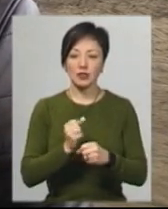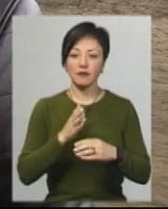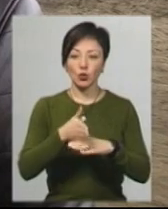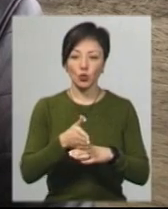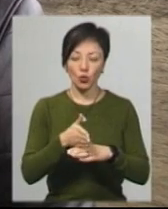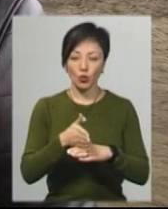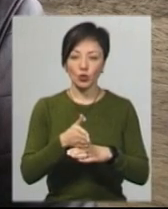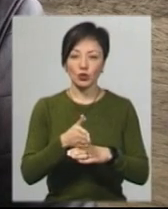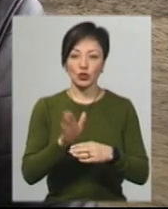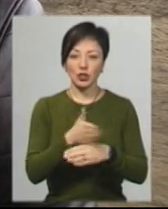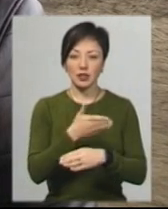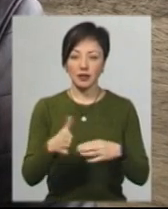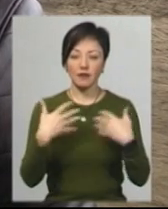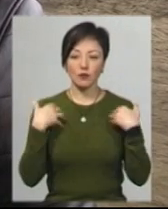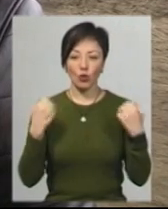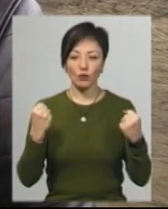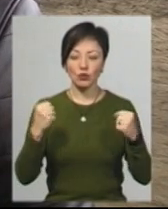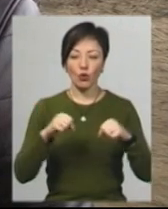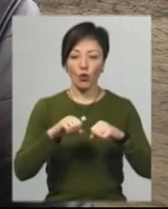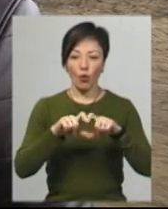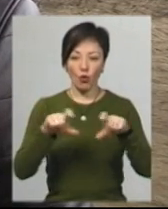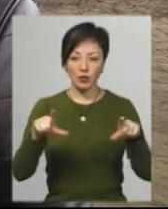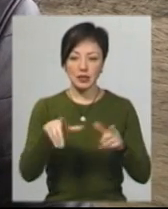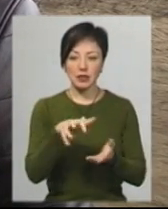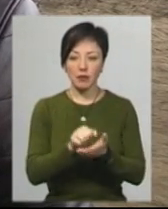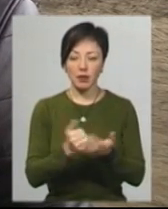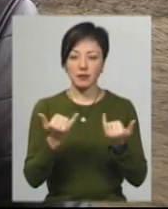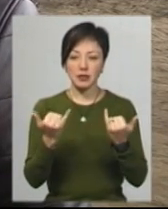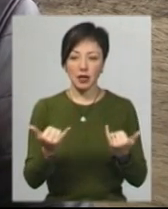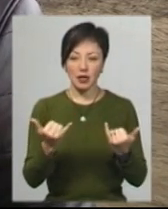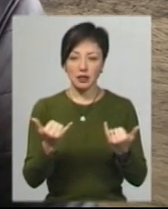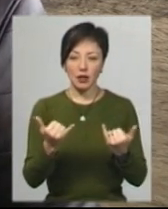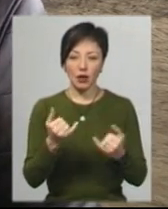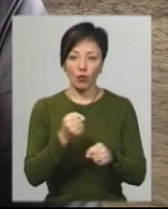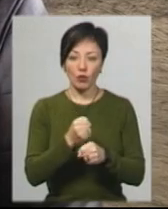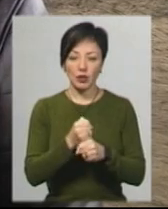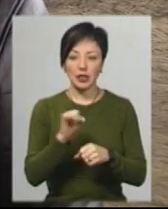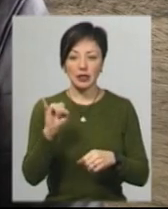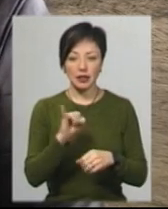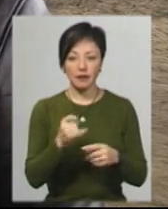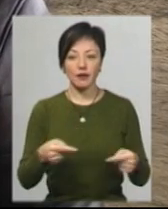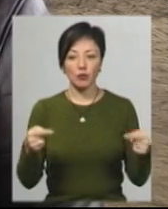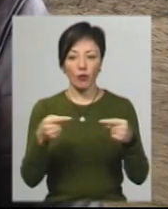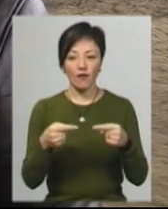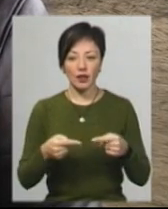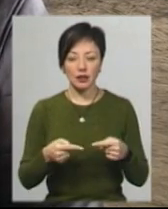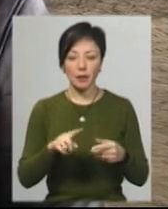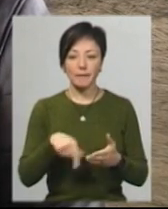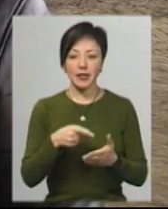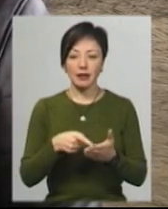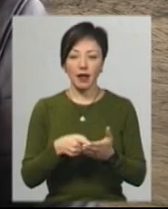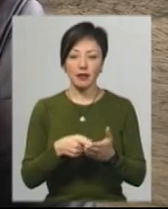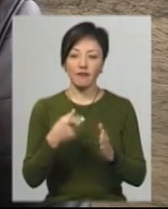частиною фізкультурного здоров'яного корпусу, якраз там займаємося зараз монолітними роботами. Ну і відповідно, які питання